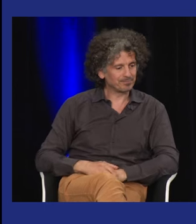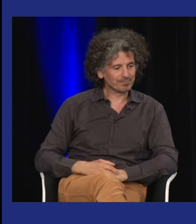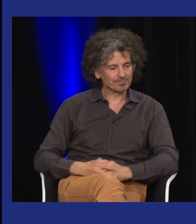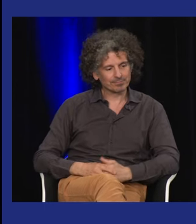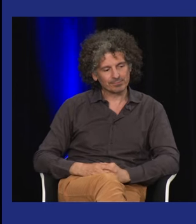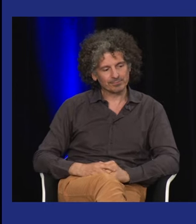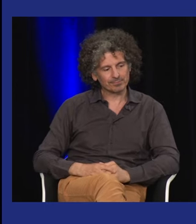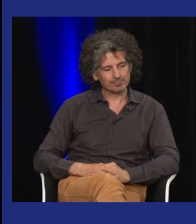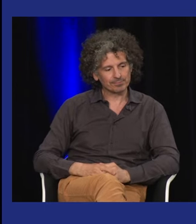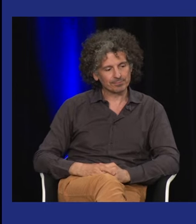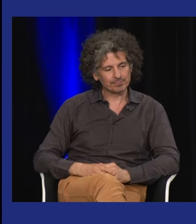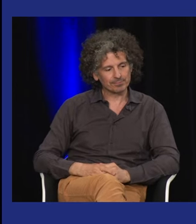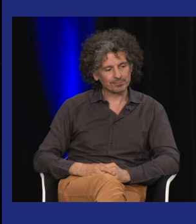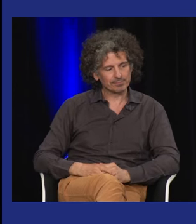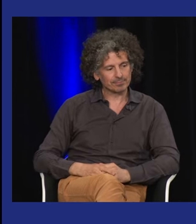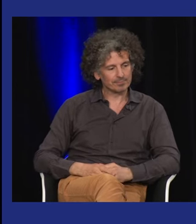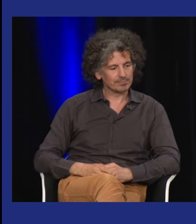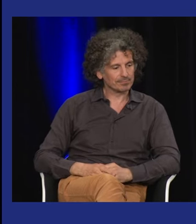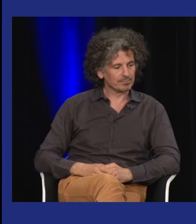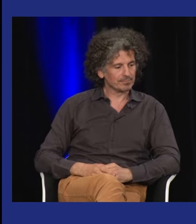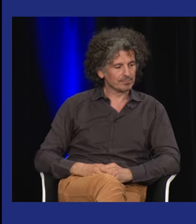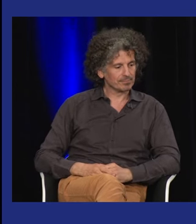silencieux. Voilà. Slide suivant.